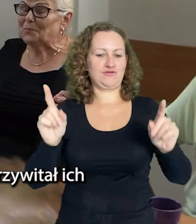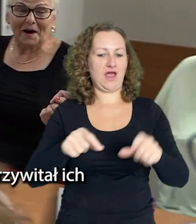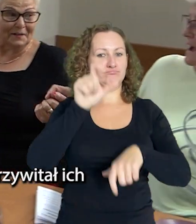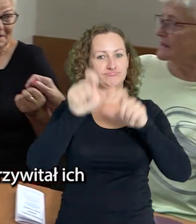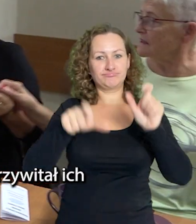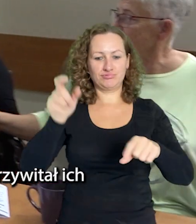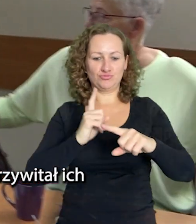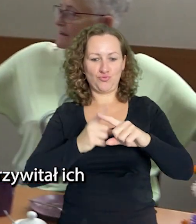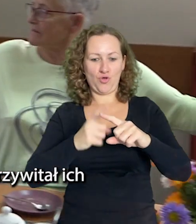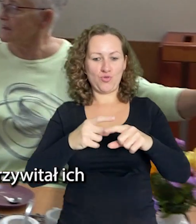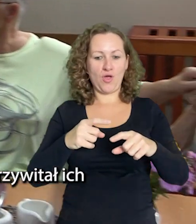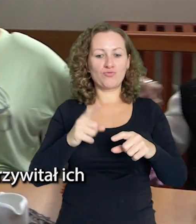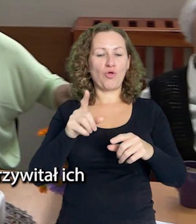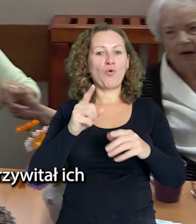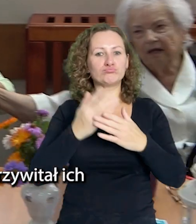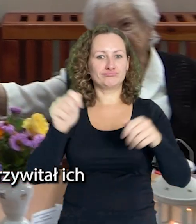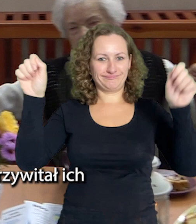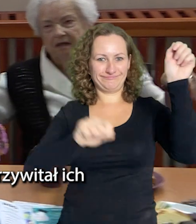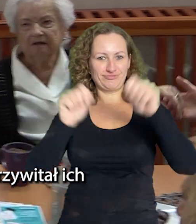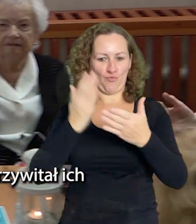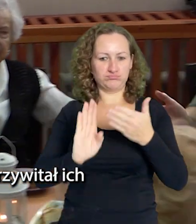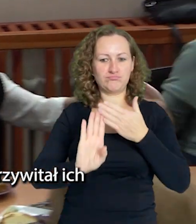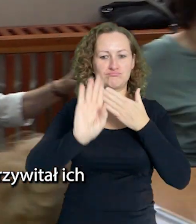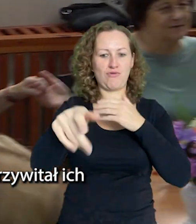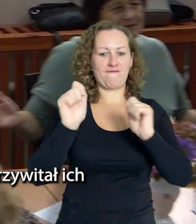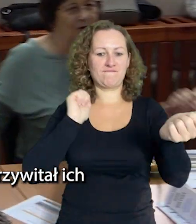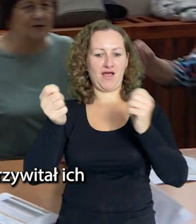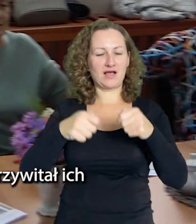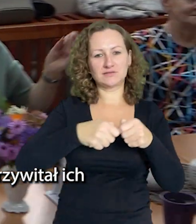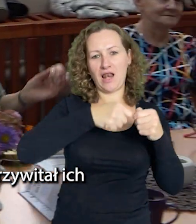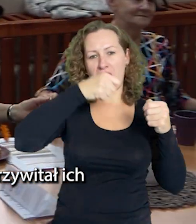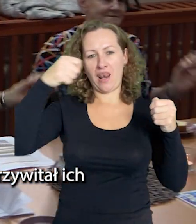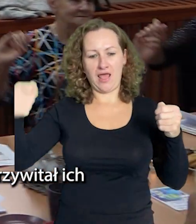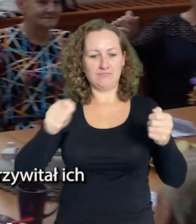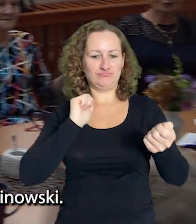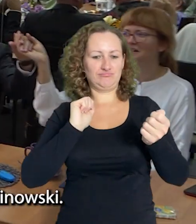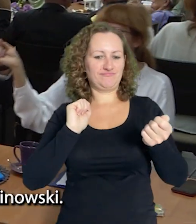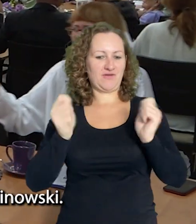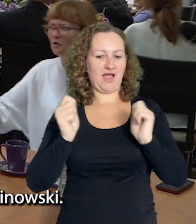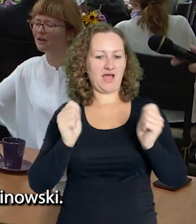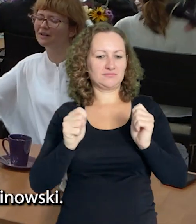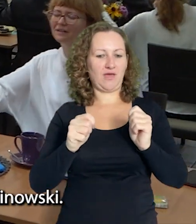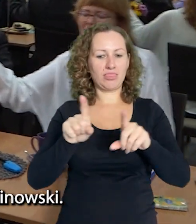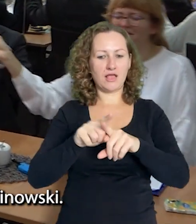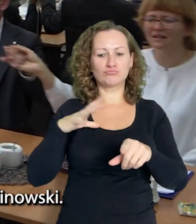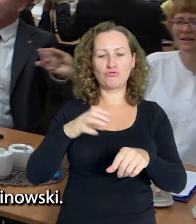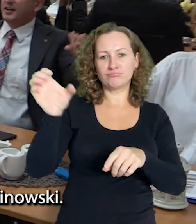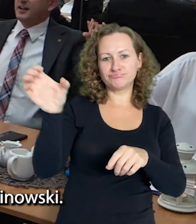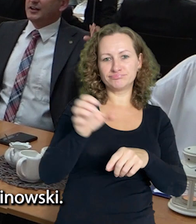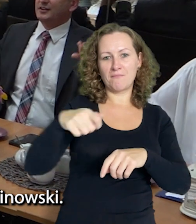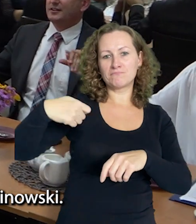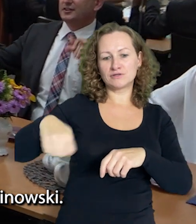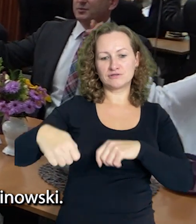Pokolenia. Członkowie klubu spotkali się po wakacyjnej przerwie. Przywitał ich przewodniczący klubu Kazimierz Zimnak oraz zastępca prezydenta do spraw